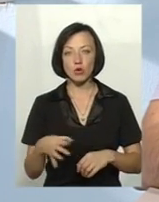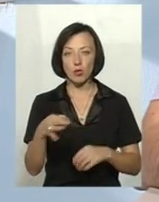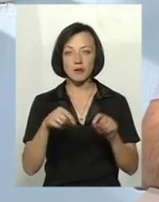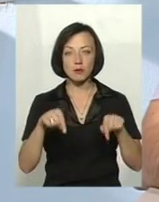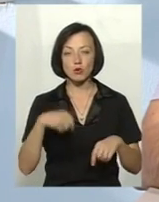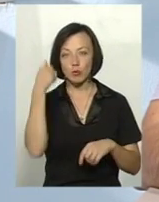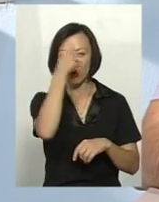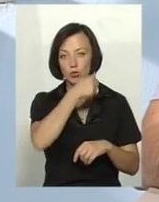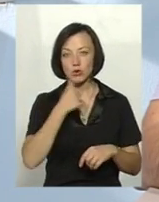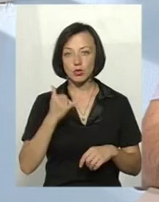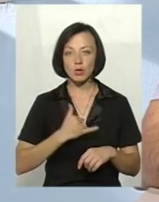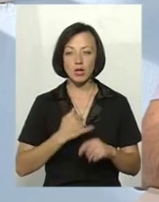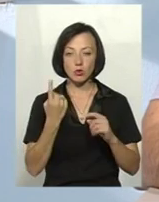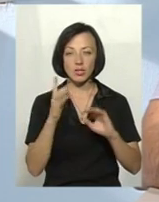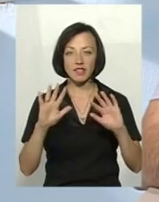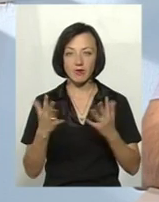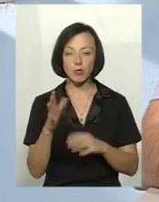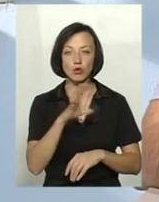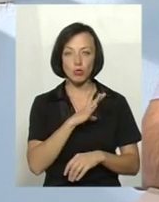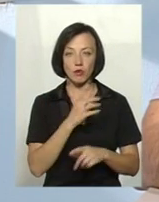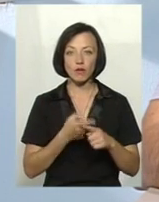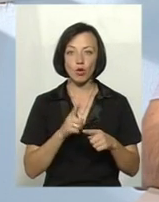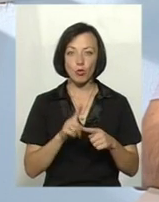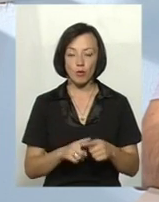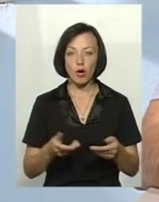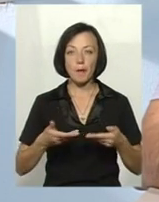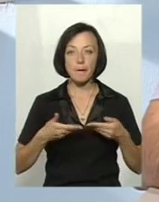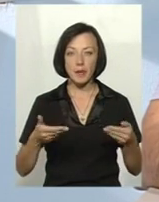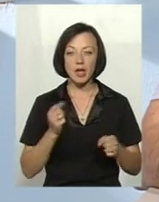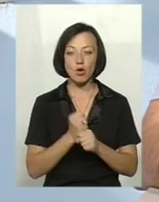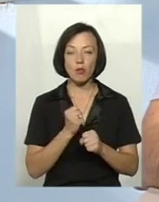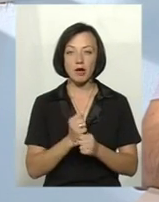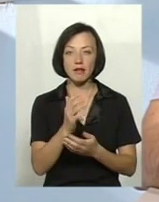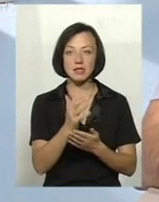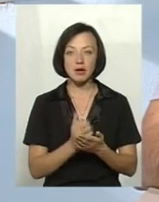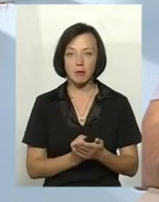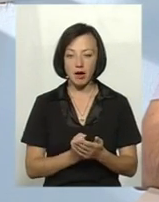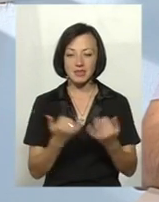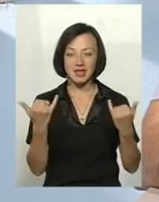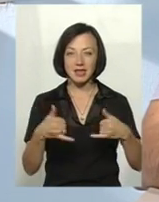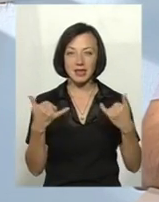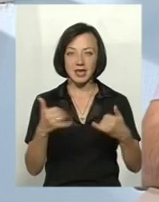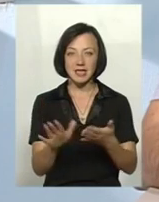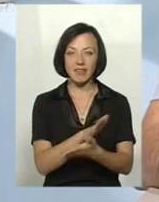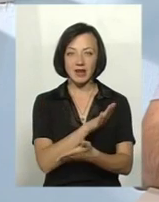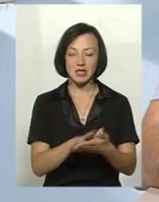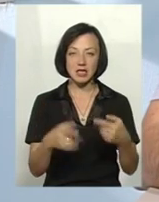цьому році в нас один випадок був, тому ми, звичайно, робили запас дезінфекційних засобів,